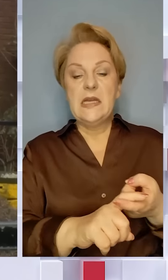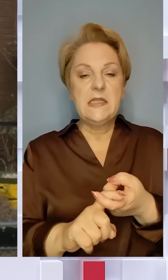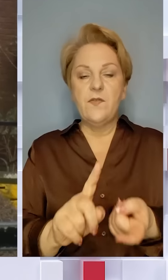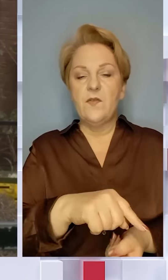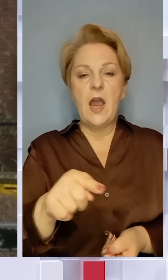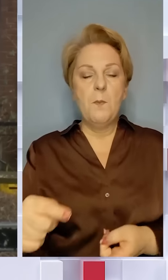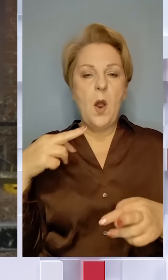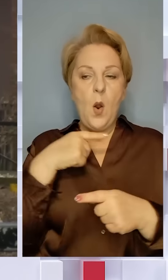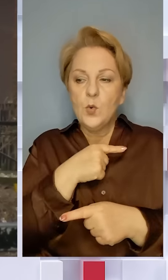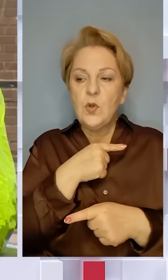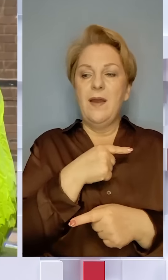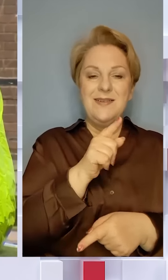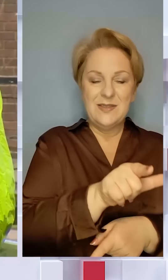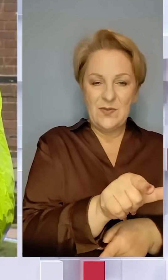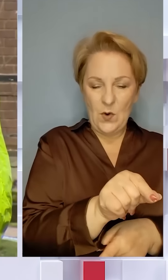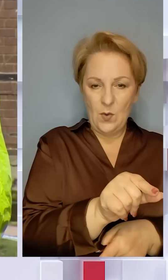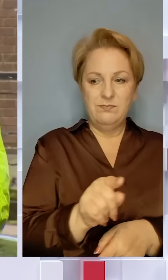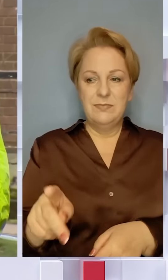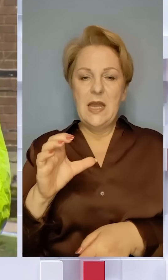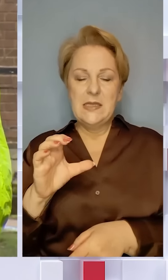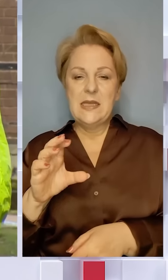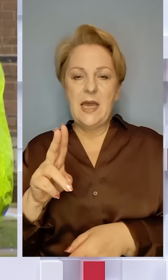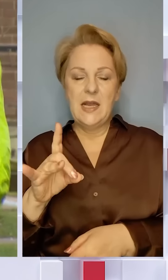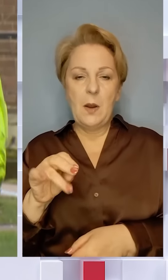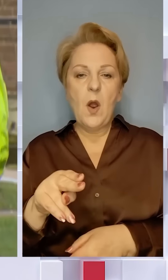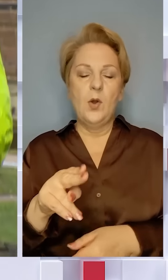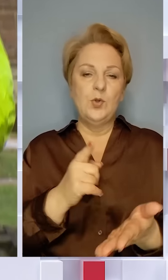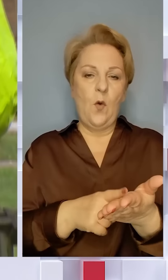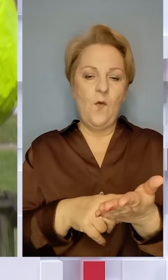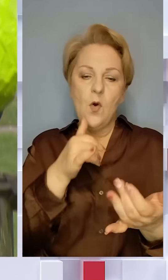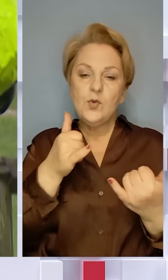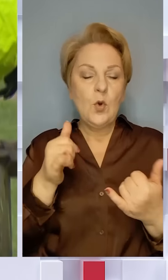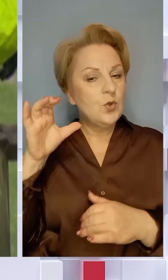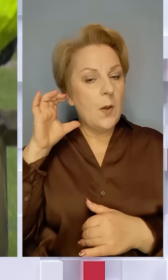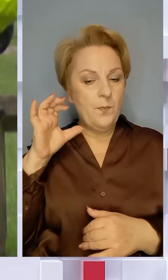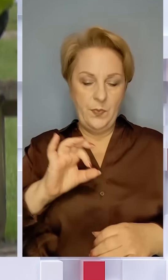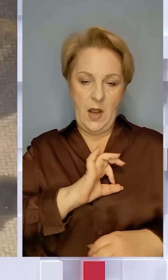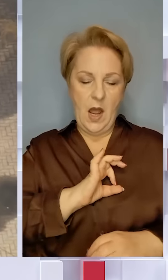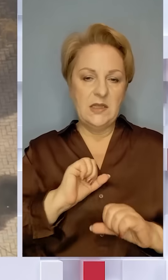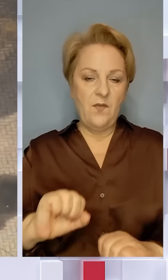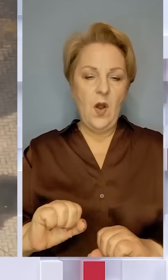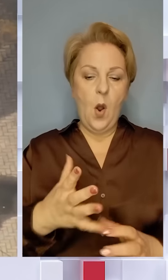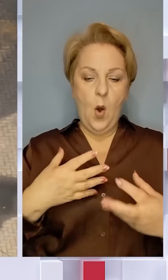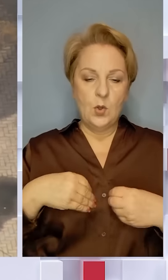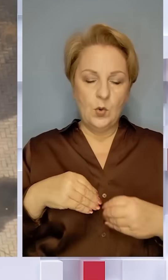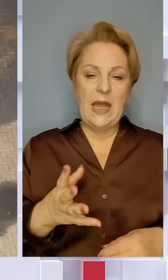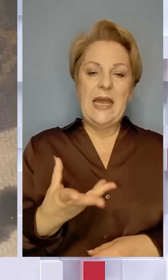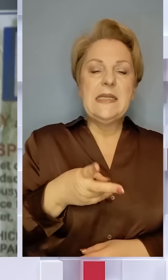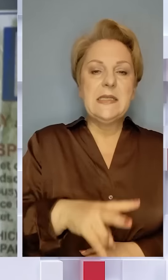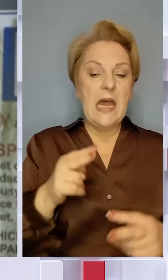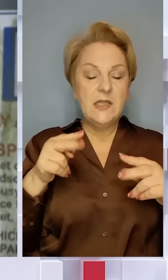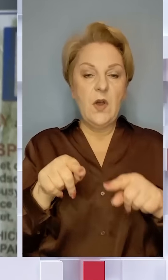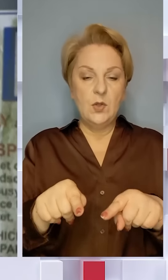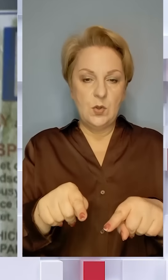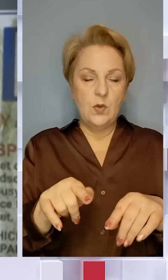між отруєнням Стерджас та Скрипаліви намагатимуться довести сучасні слухання. Адвокати родини загиблої. Кажуть, свідкому у цій